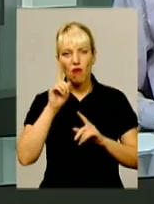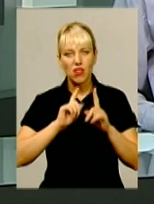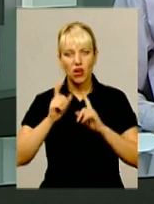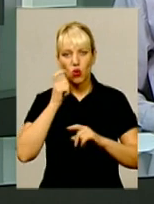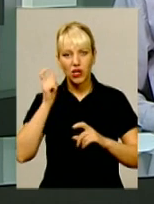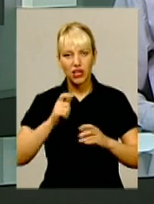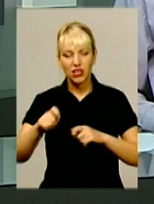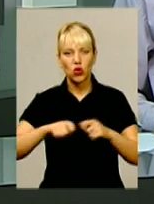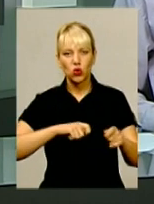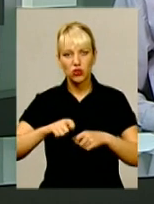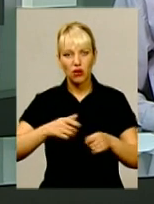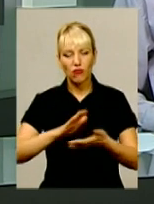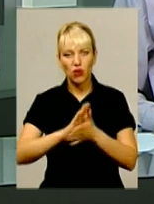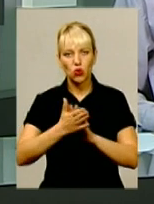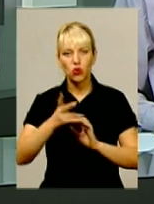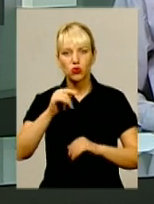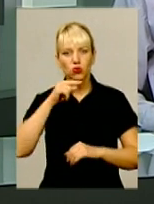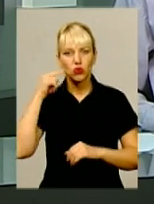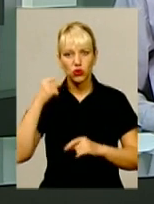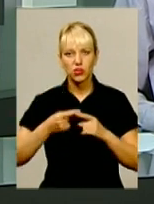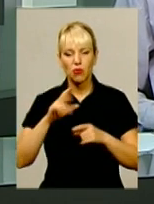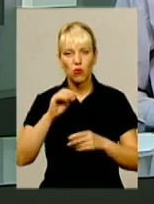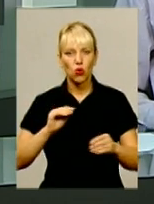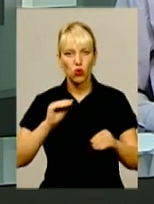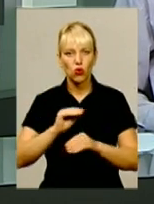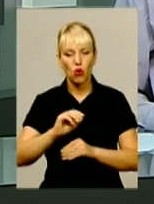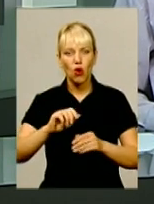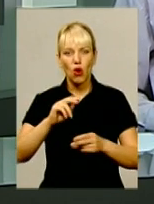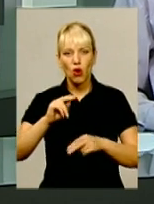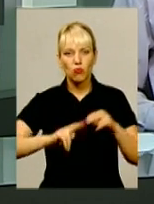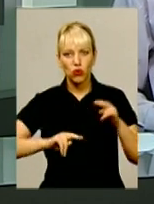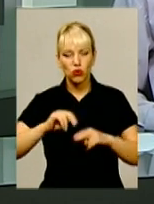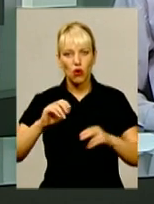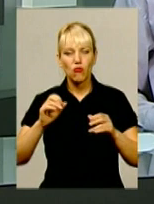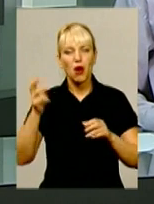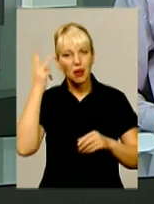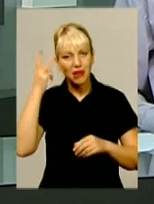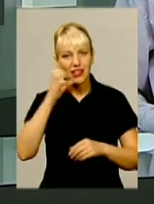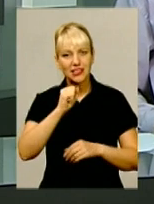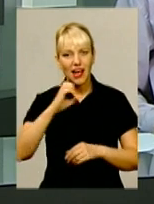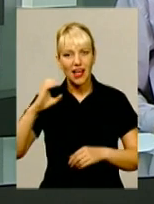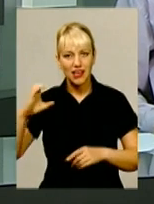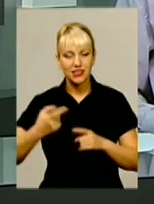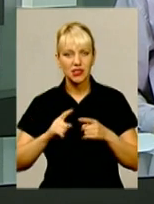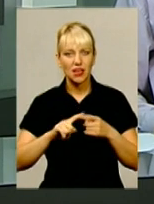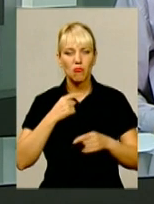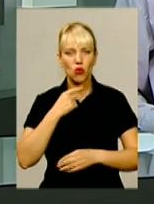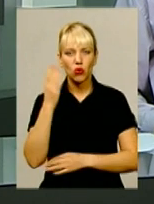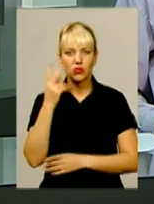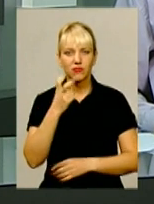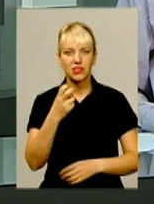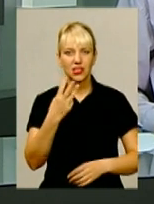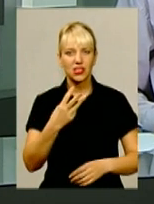розірвала угоду з Росією про добудову двох енергоблоків Хмельницької АЕС. За це сьогодні проголосували 234